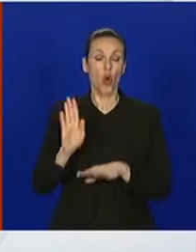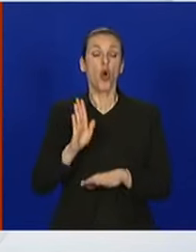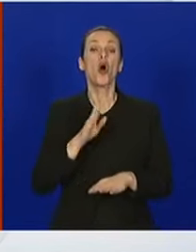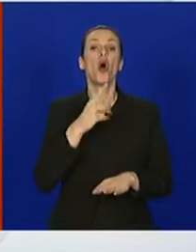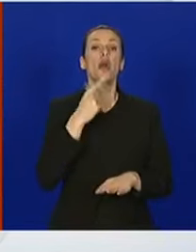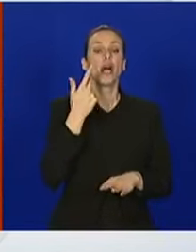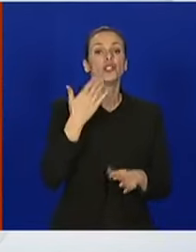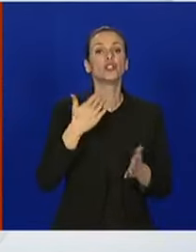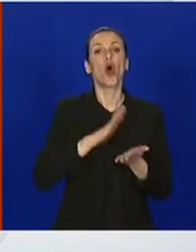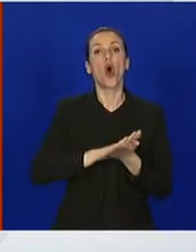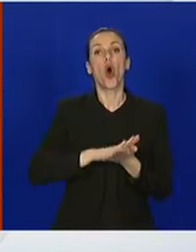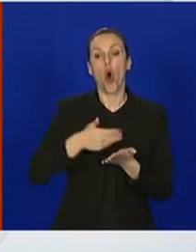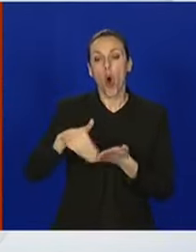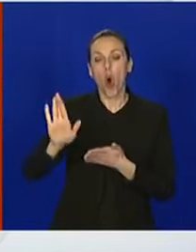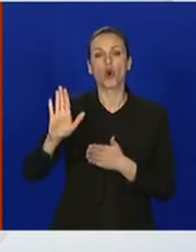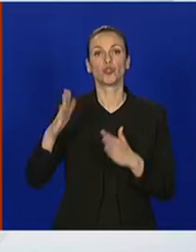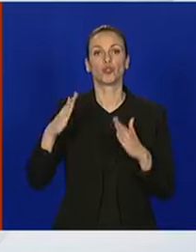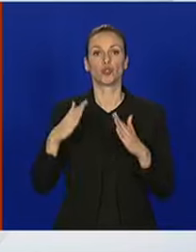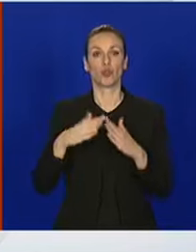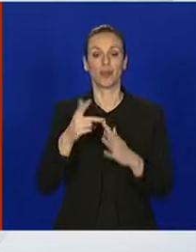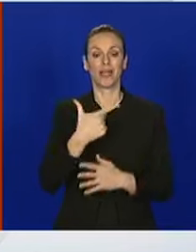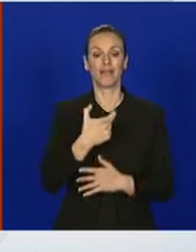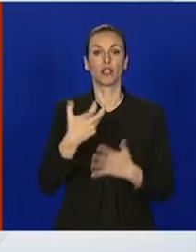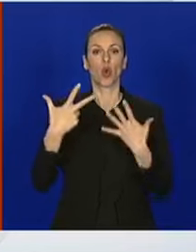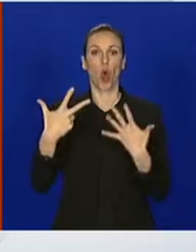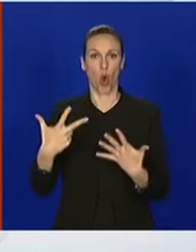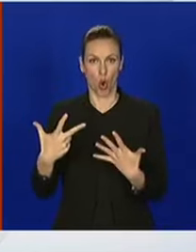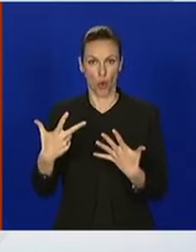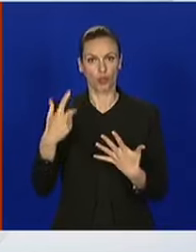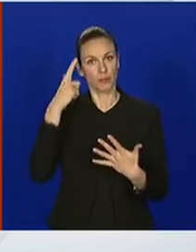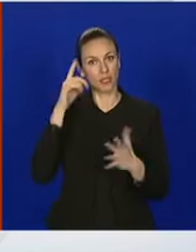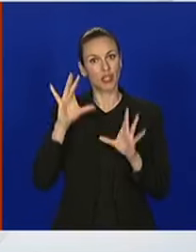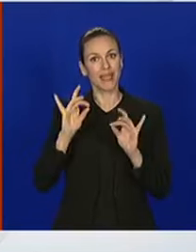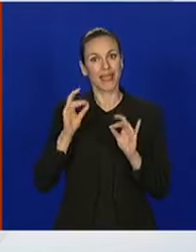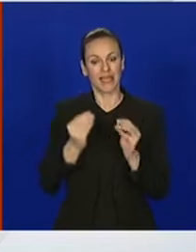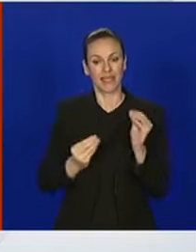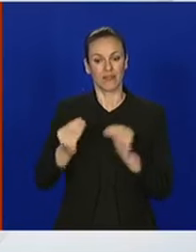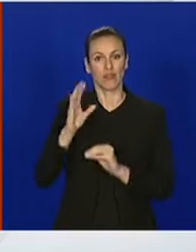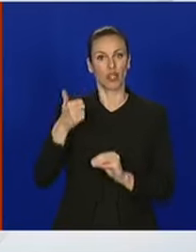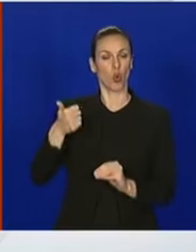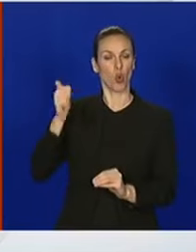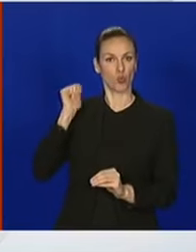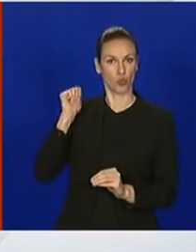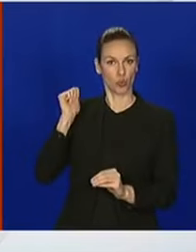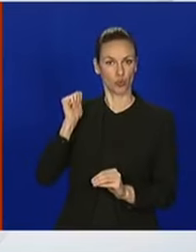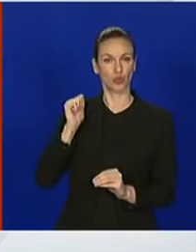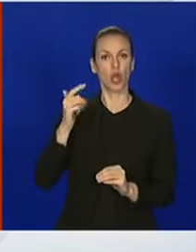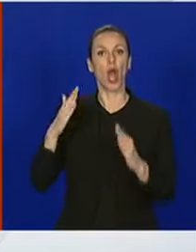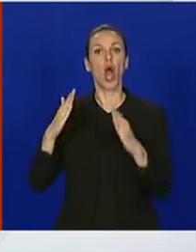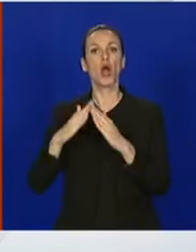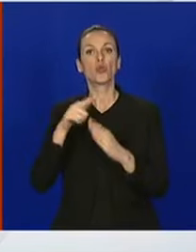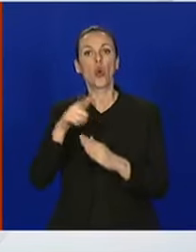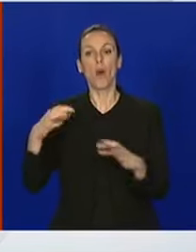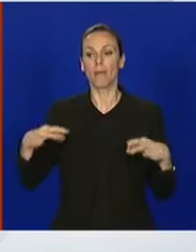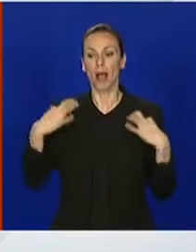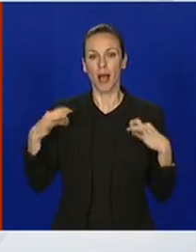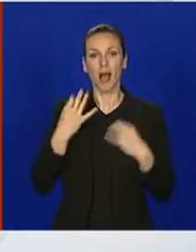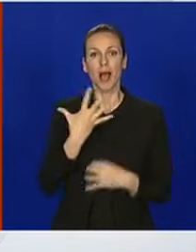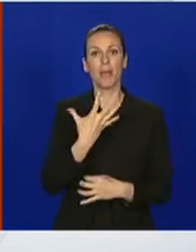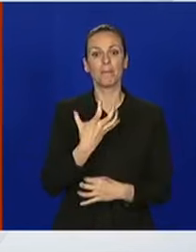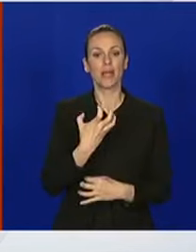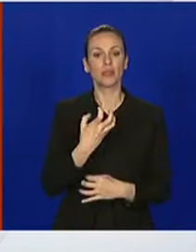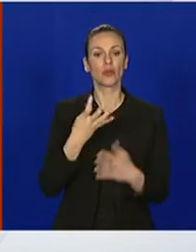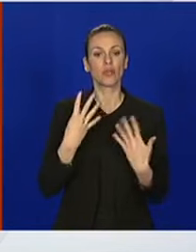otpuštenih i zdravstvenih ustanova 508, što je 10 više nego jučer, kod kuće oporavljenih 595,